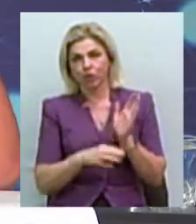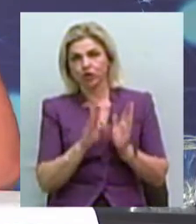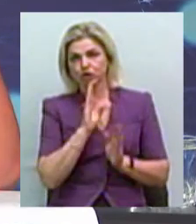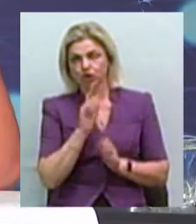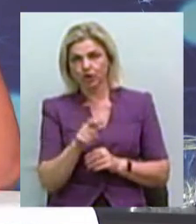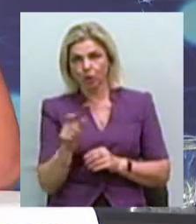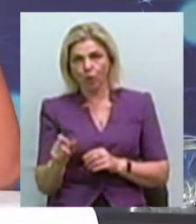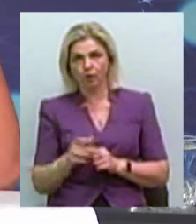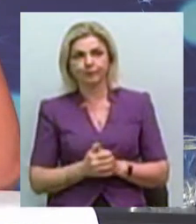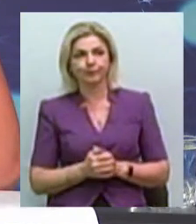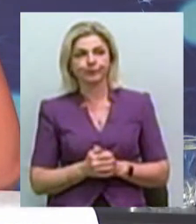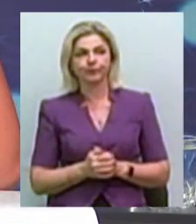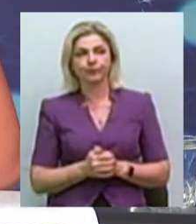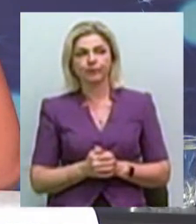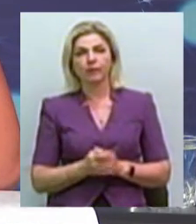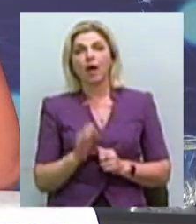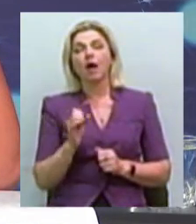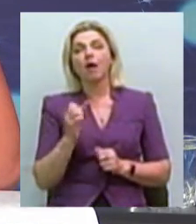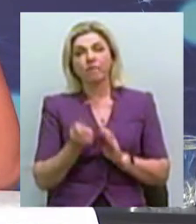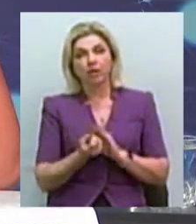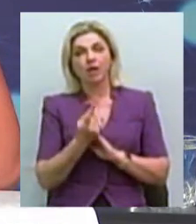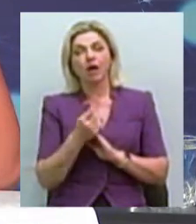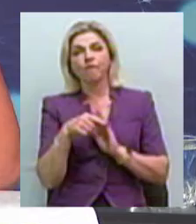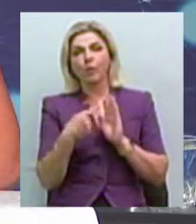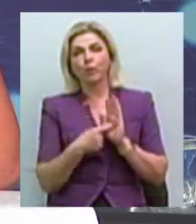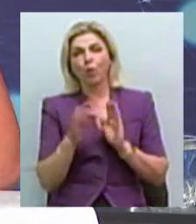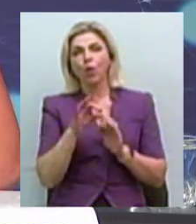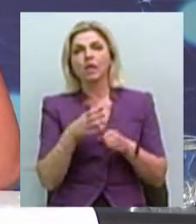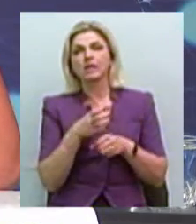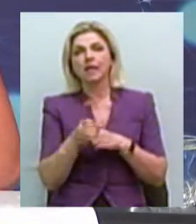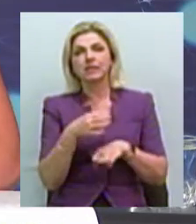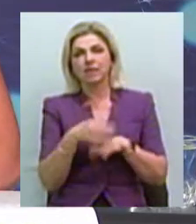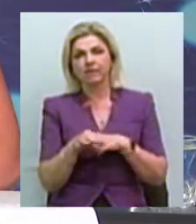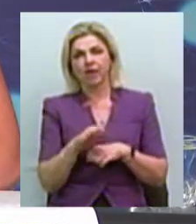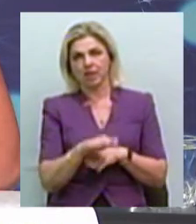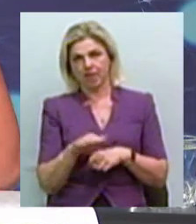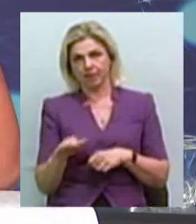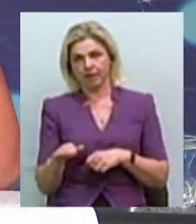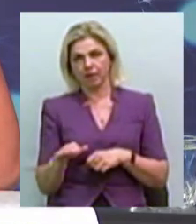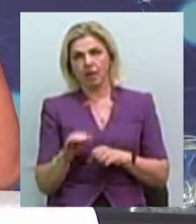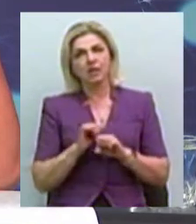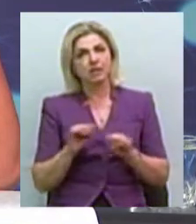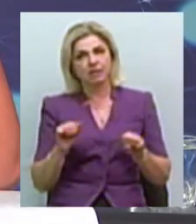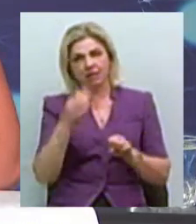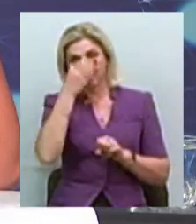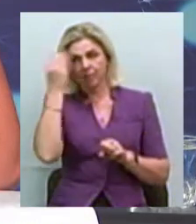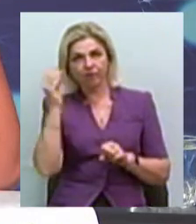всі. Але також виникає питання щодо насильства над дітьми. Ми не можемо про це забувати і